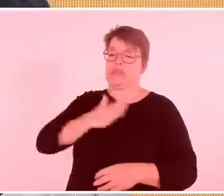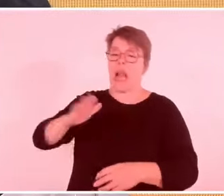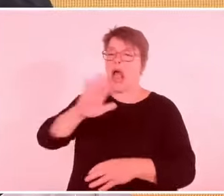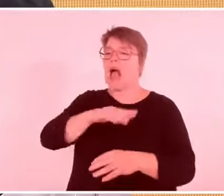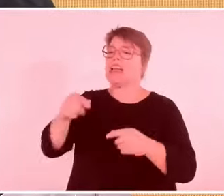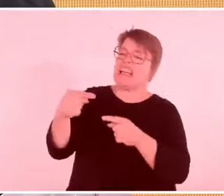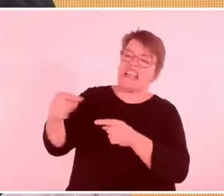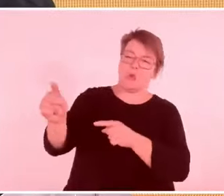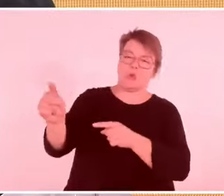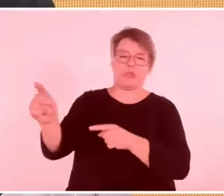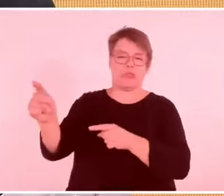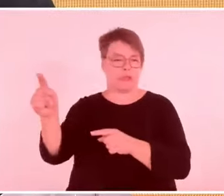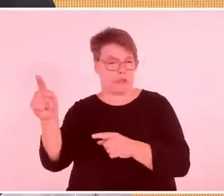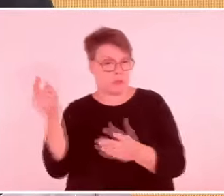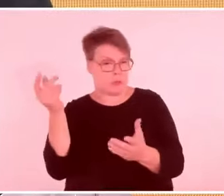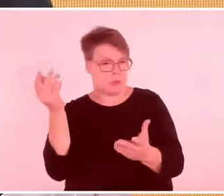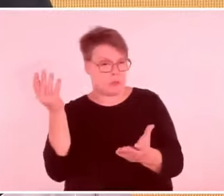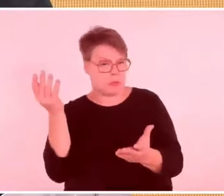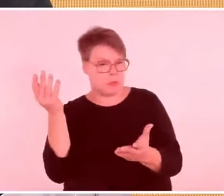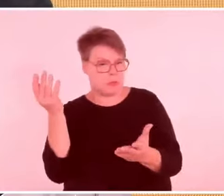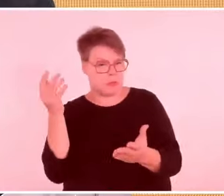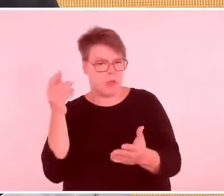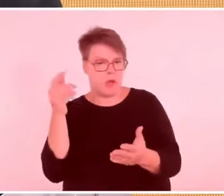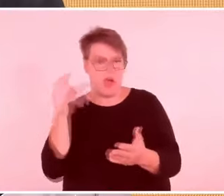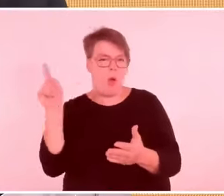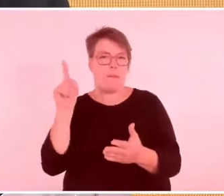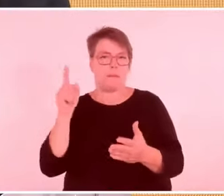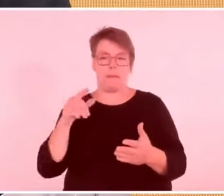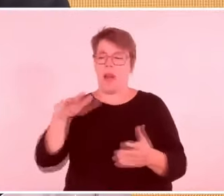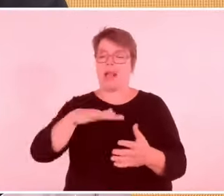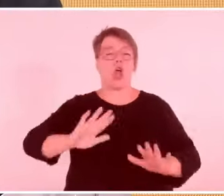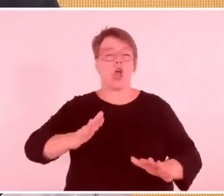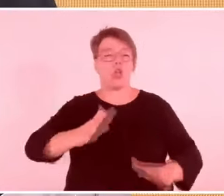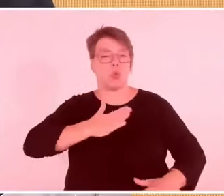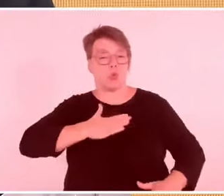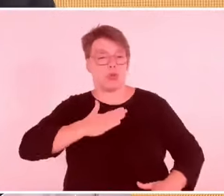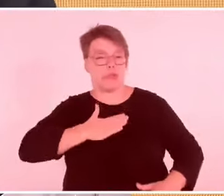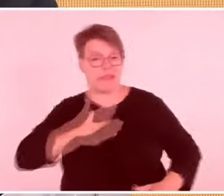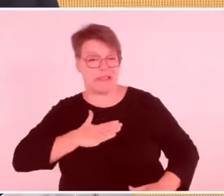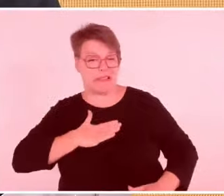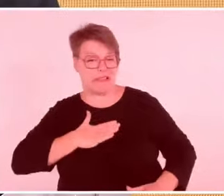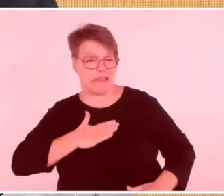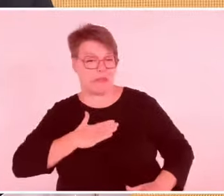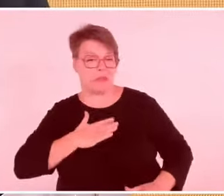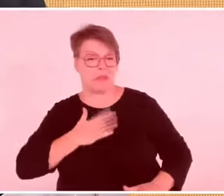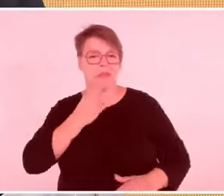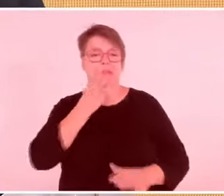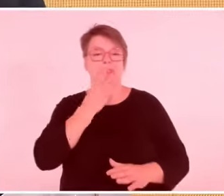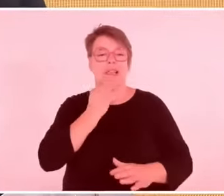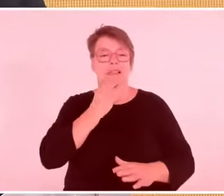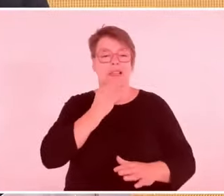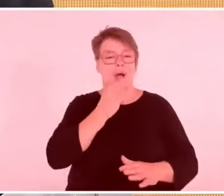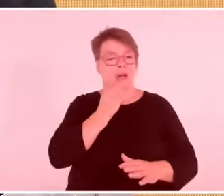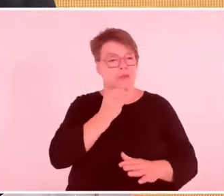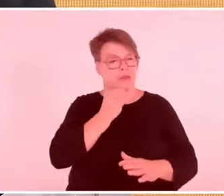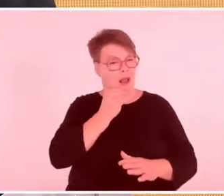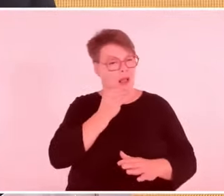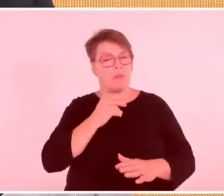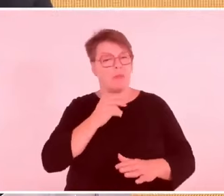Vielleicht nicht ganz so brutal? Ich möchte hier das erste